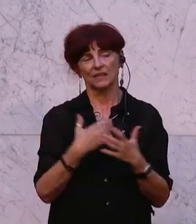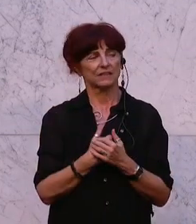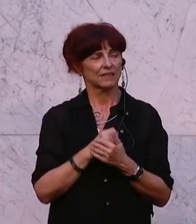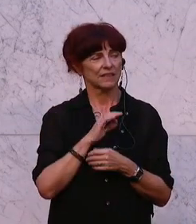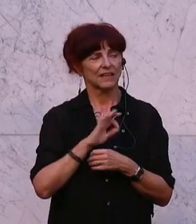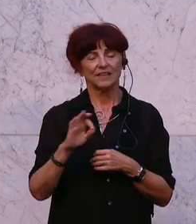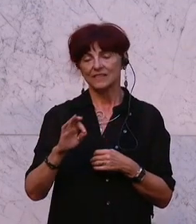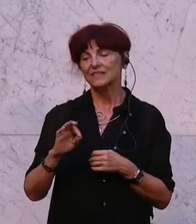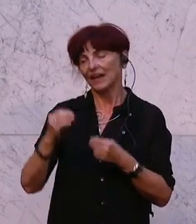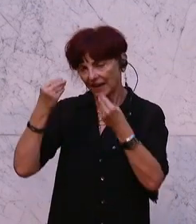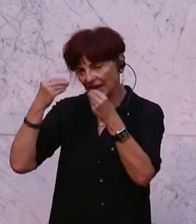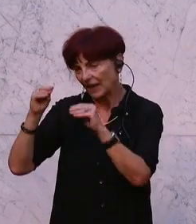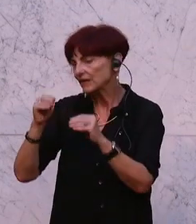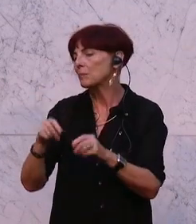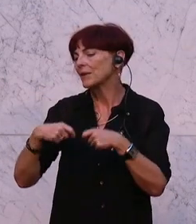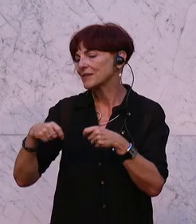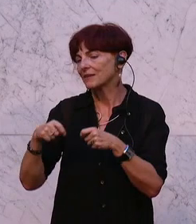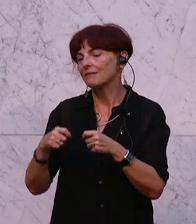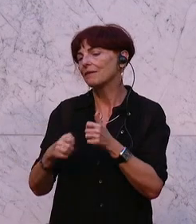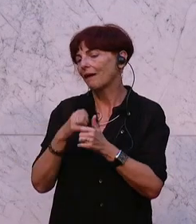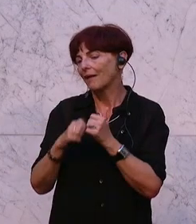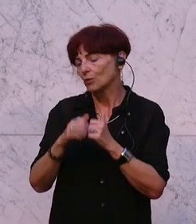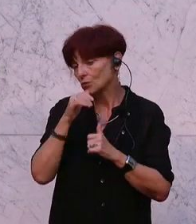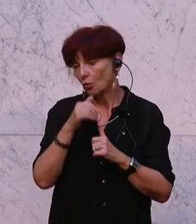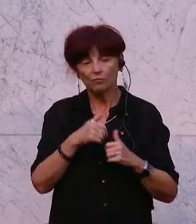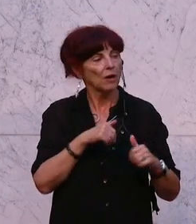Rechnungshofpräsidentin, sehr geehrter Herr Minister und Staatssekretär.